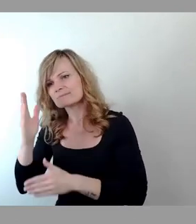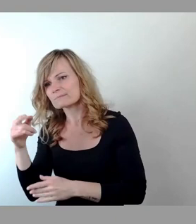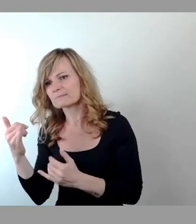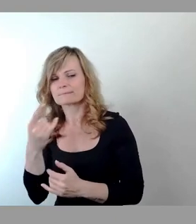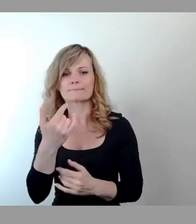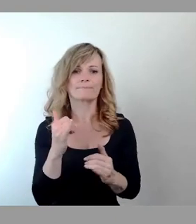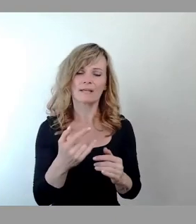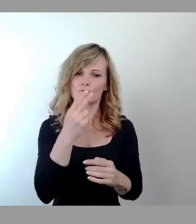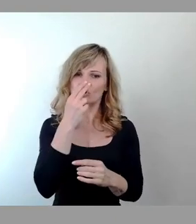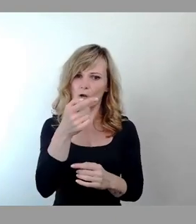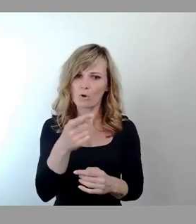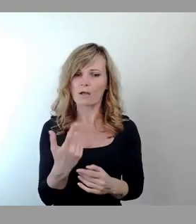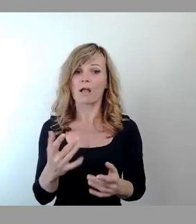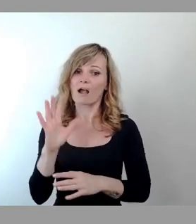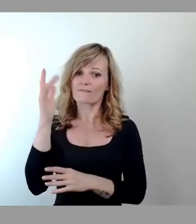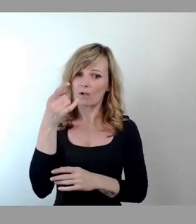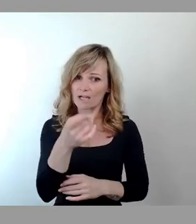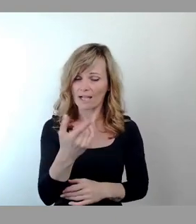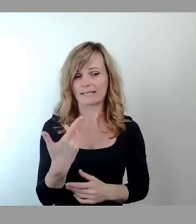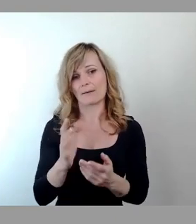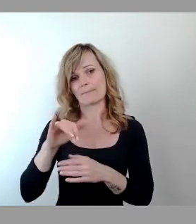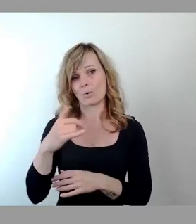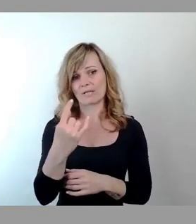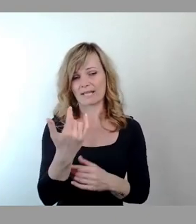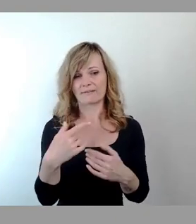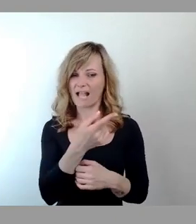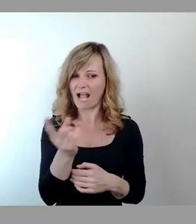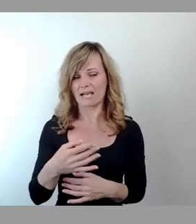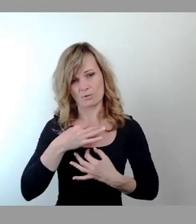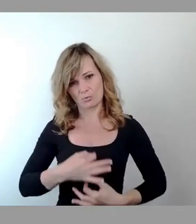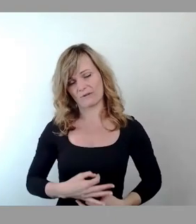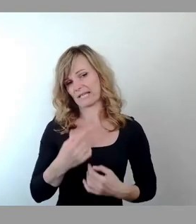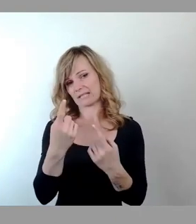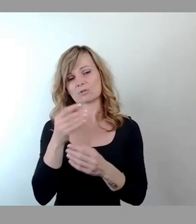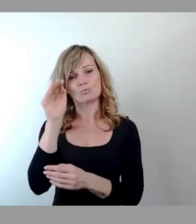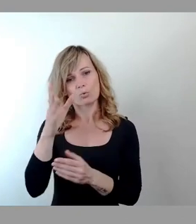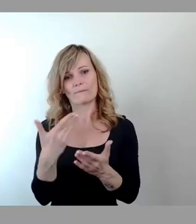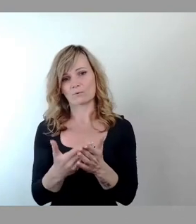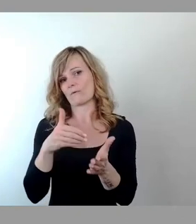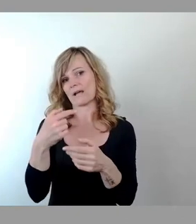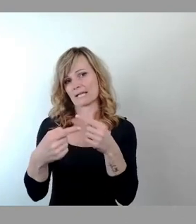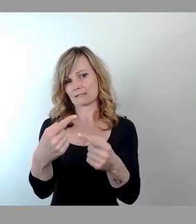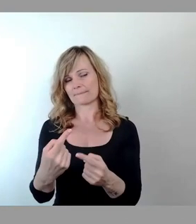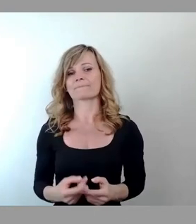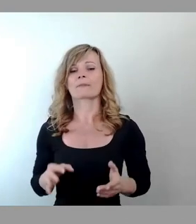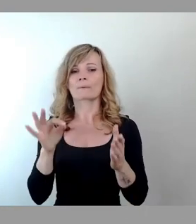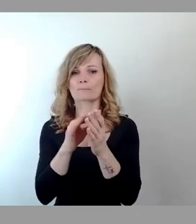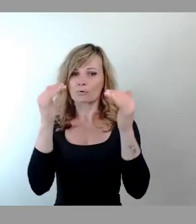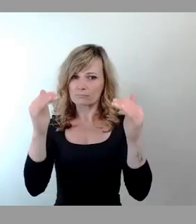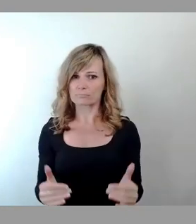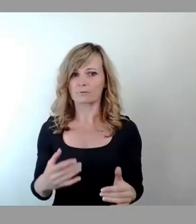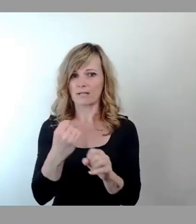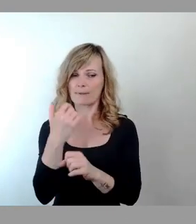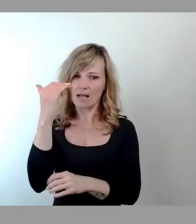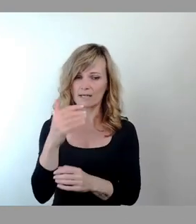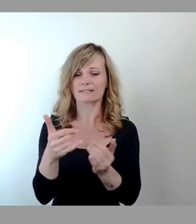Und hier ist es ein sehr erfolgreiches Projekt. Hier sind alle zufrieden, werden wir also in Zukunft fortsetzen. Punktfolge, was wir alles gemacht haben, wie geht es